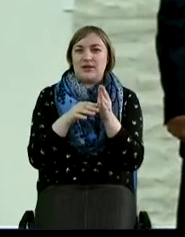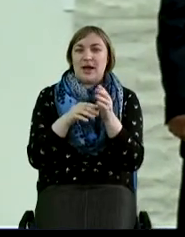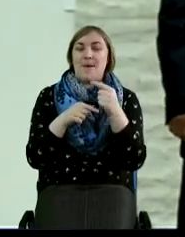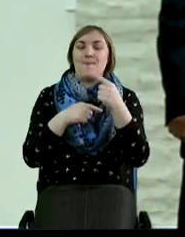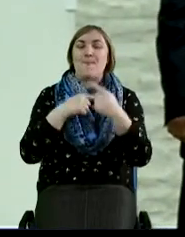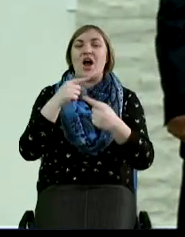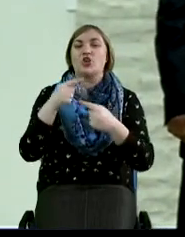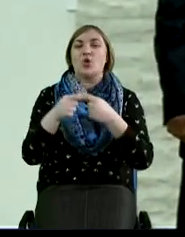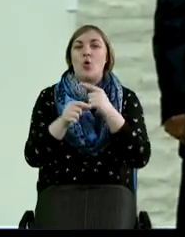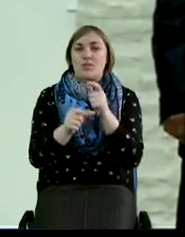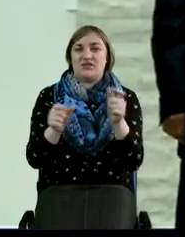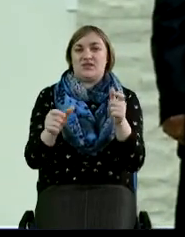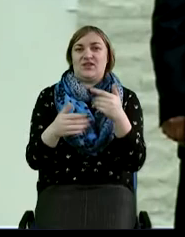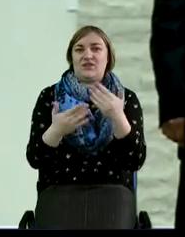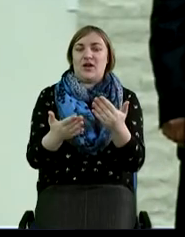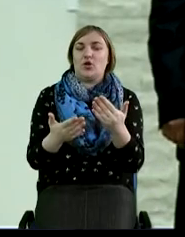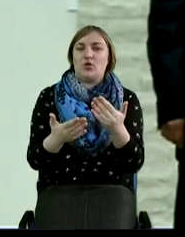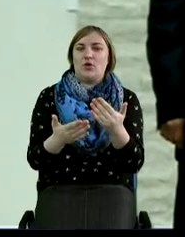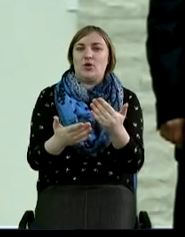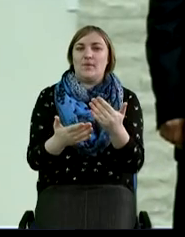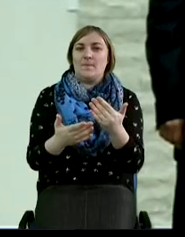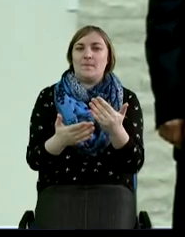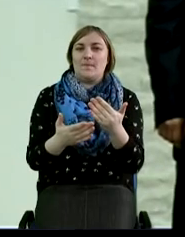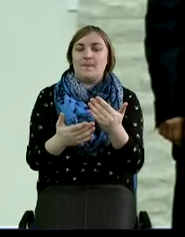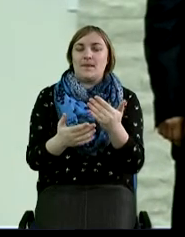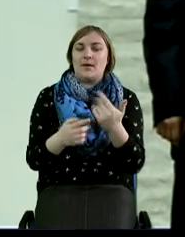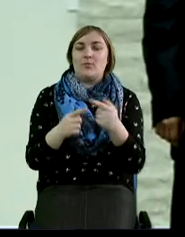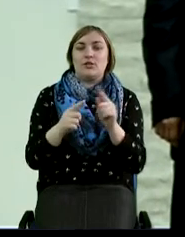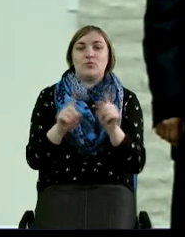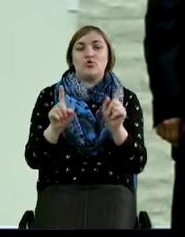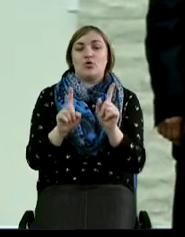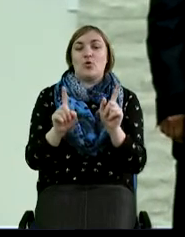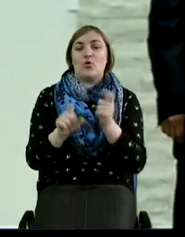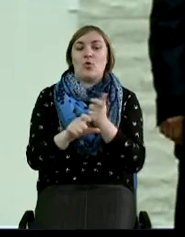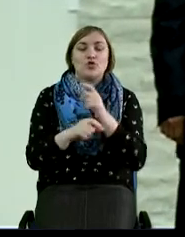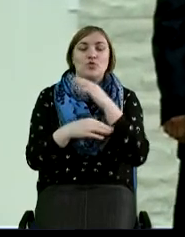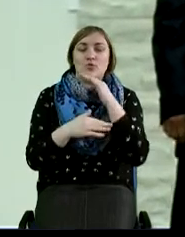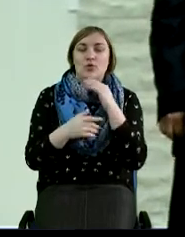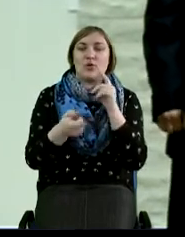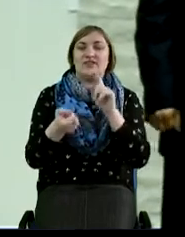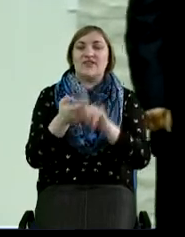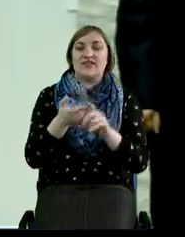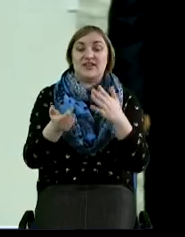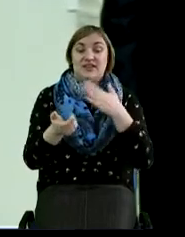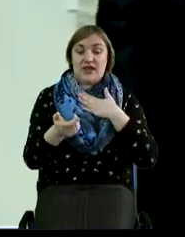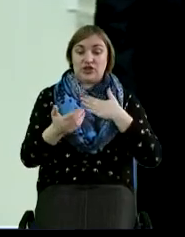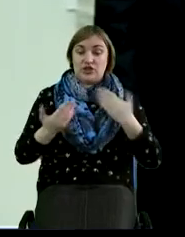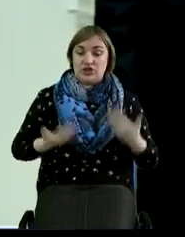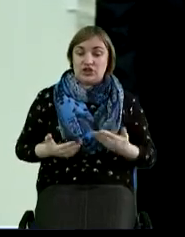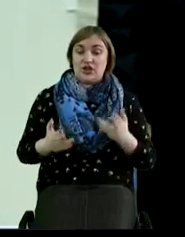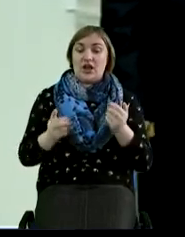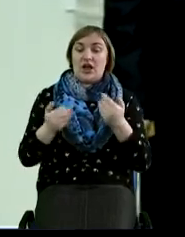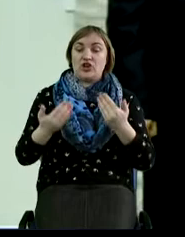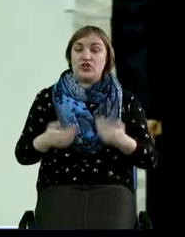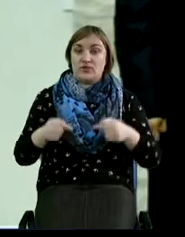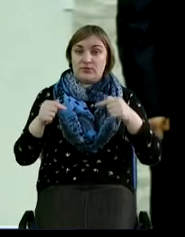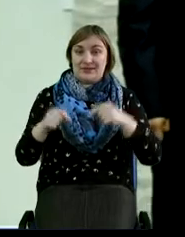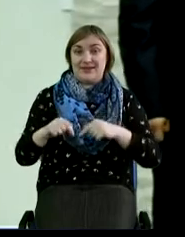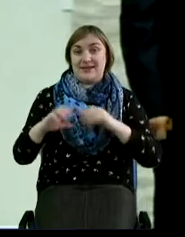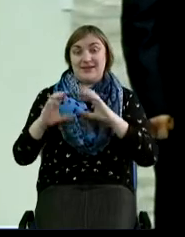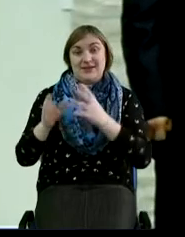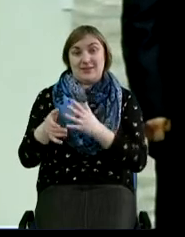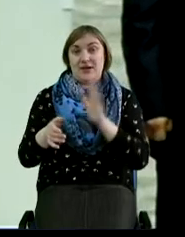потомство твое. Потому что очень многое зависит от нашей жизни, как мы живем здесь на земле, и потом это